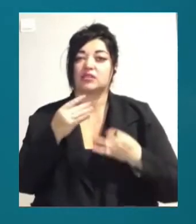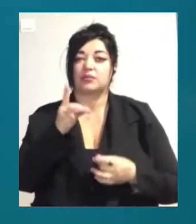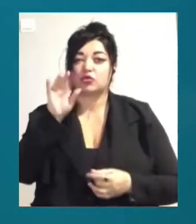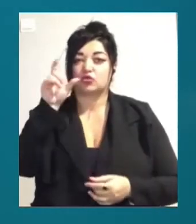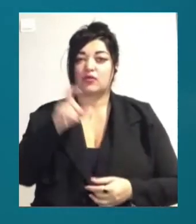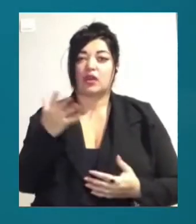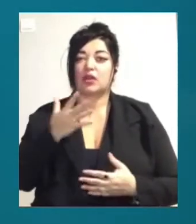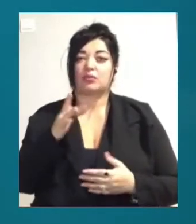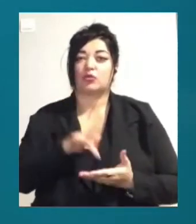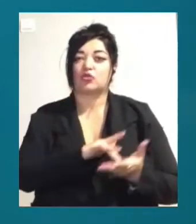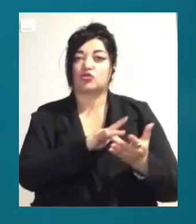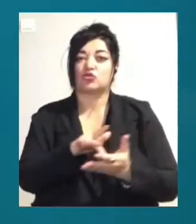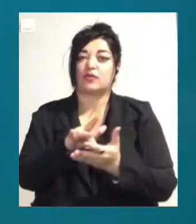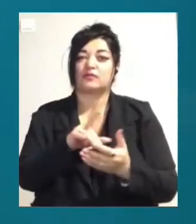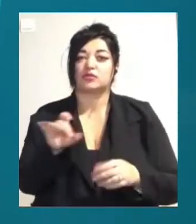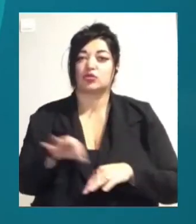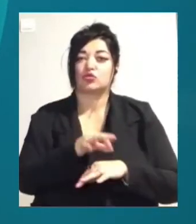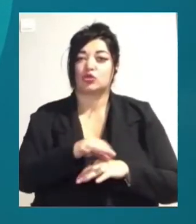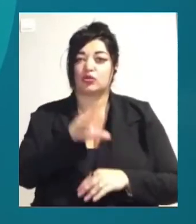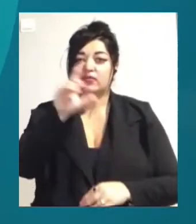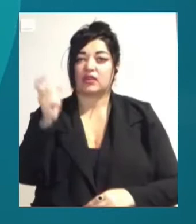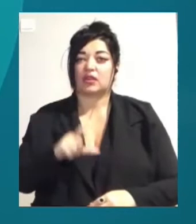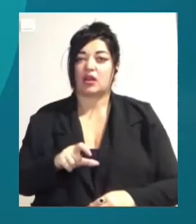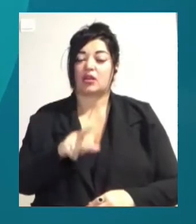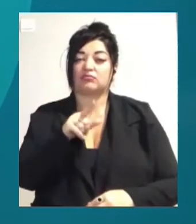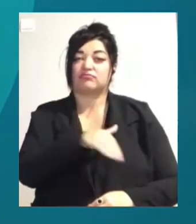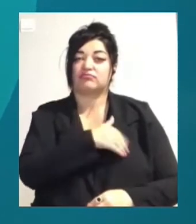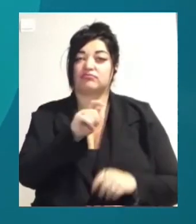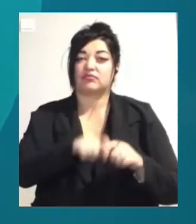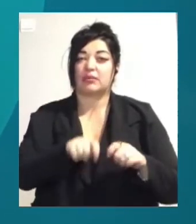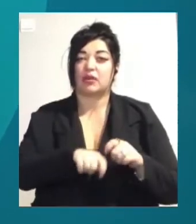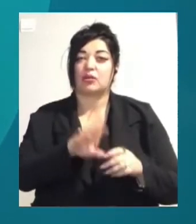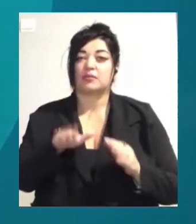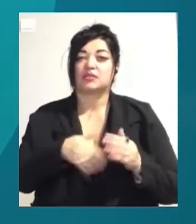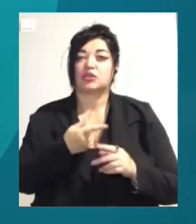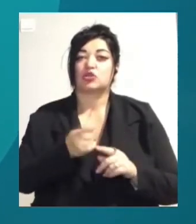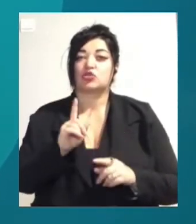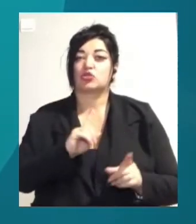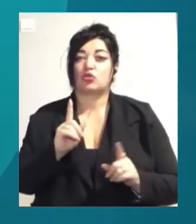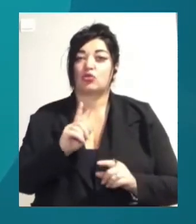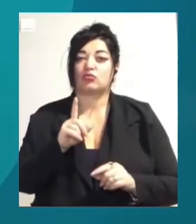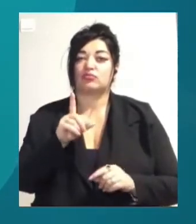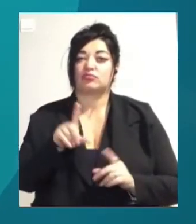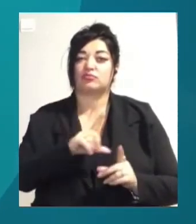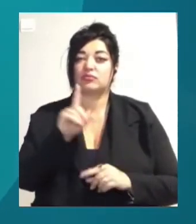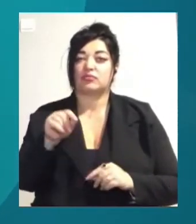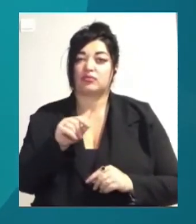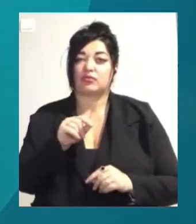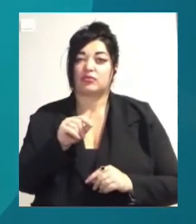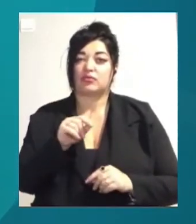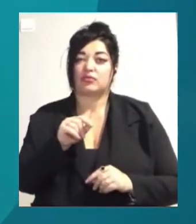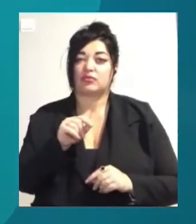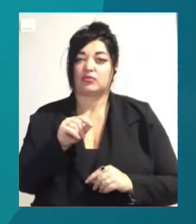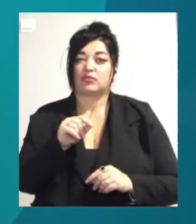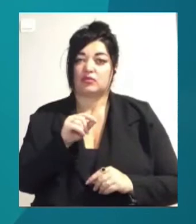Віталії. На в'їзді до України йому виміряли температуру, після чого чоловік поїхав у Чернівецьку область, де самоізолювався згідно з виданою на